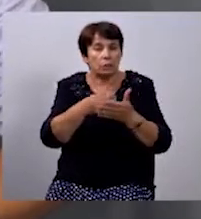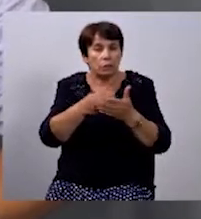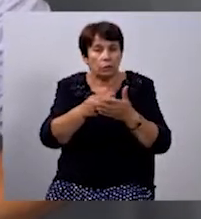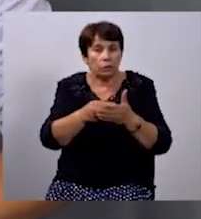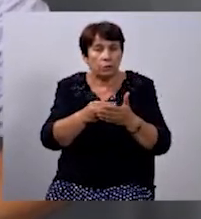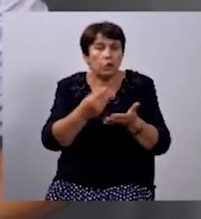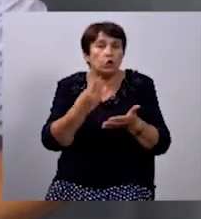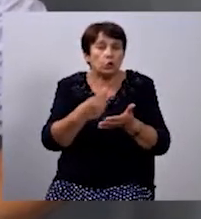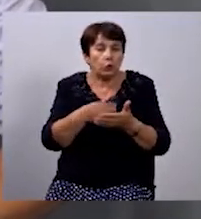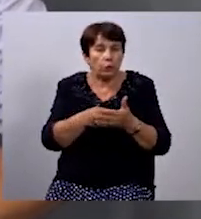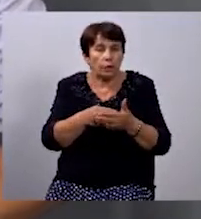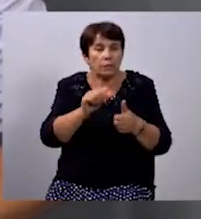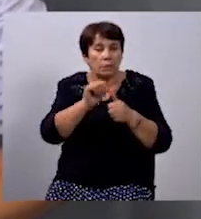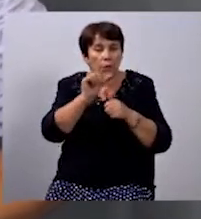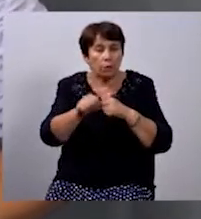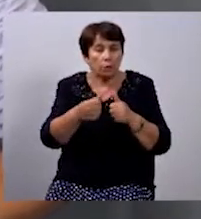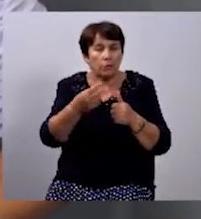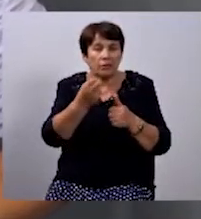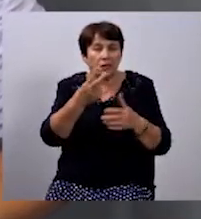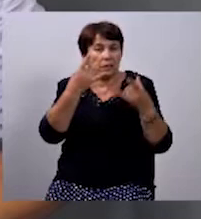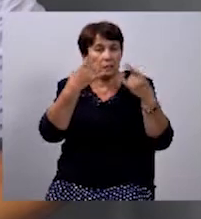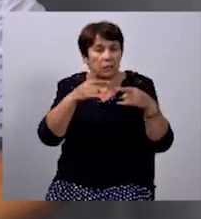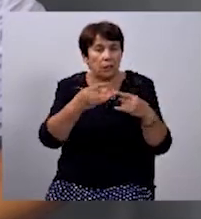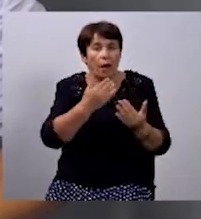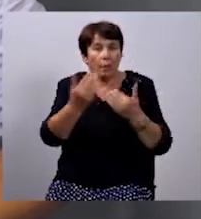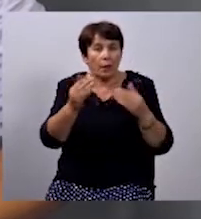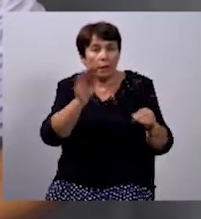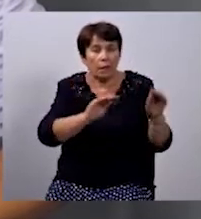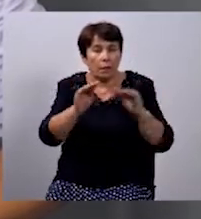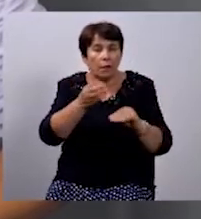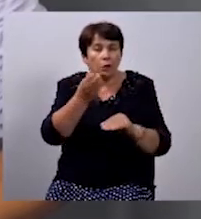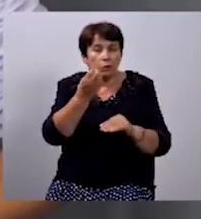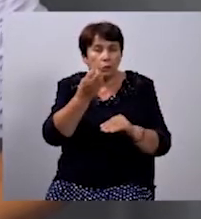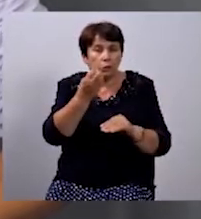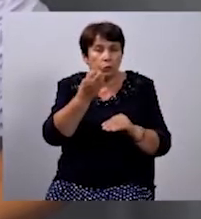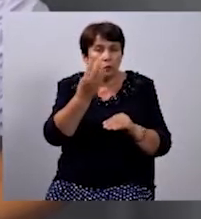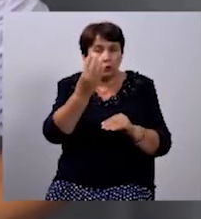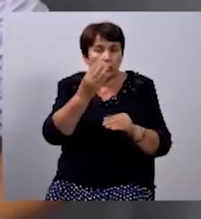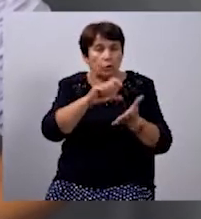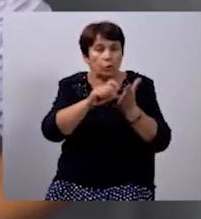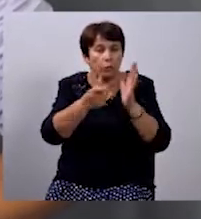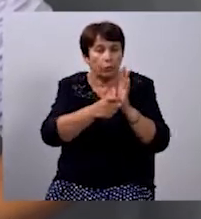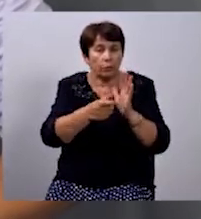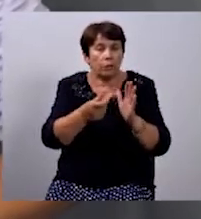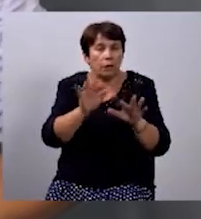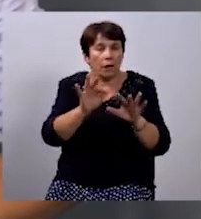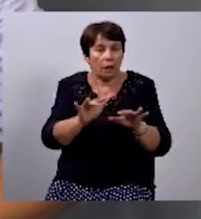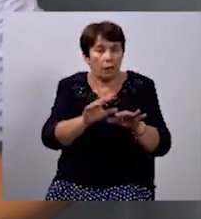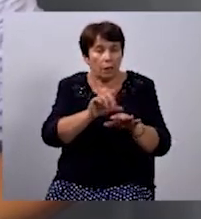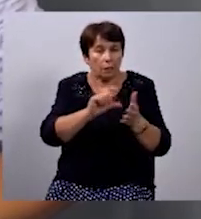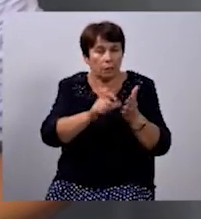субвенції. Це, зокрема, 12 телевізорів, меблі, облаштування чотирьох комп'ютерних класів. На